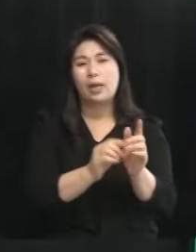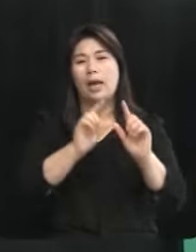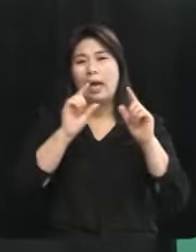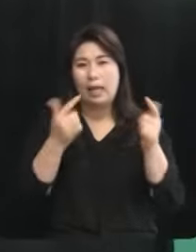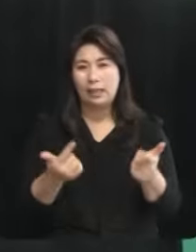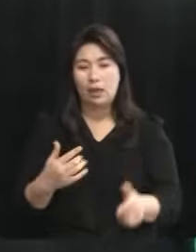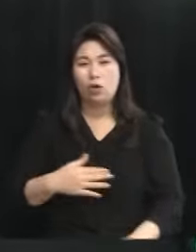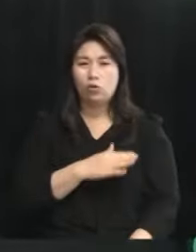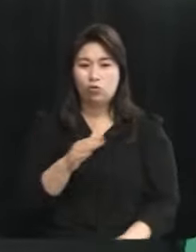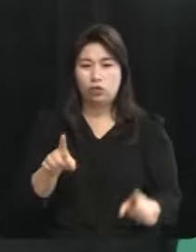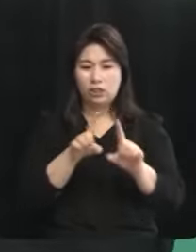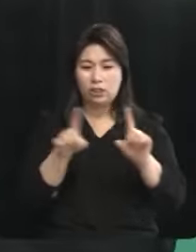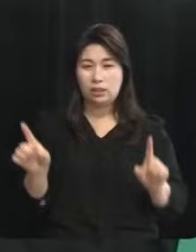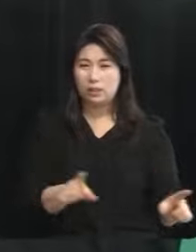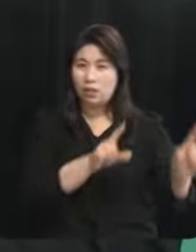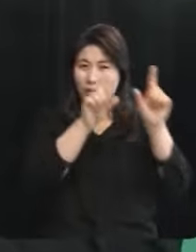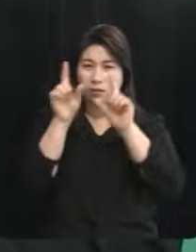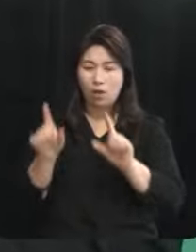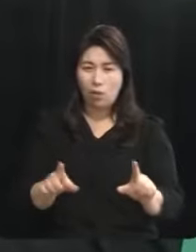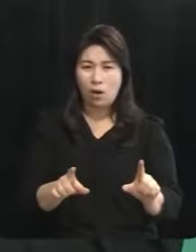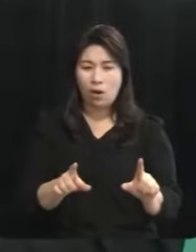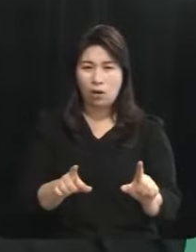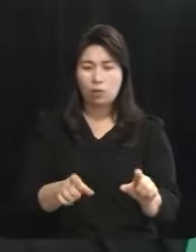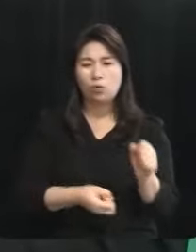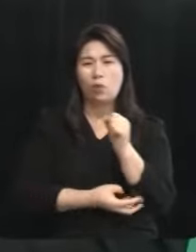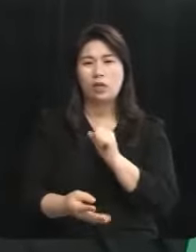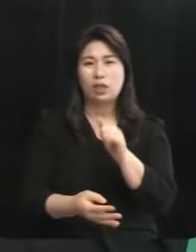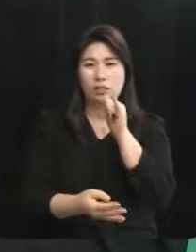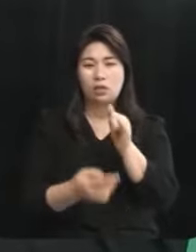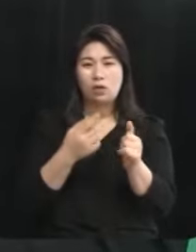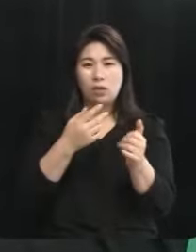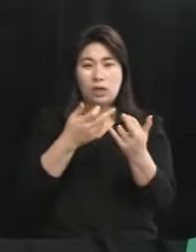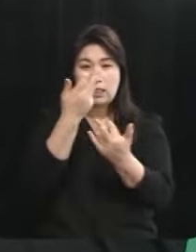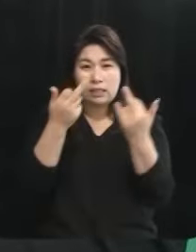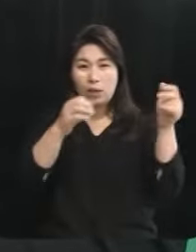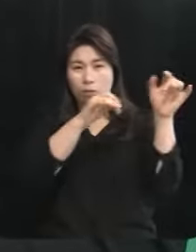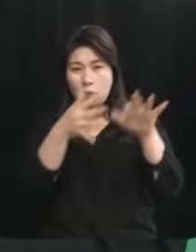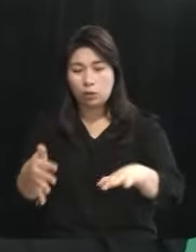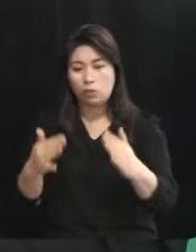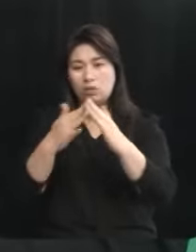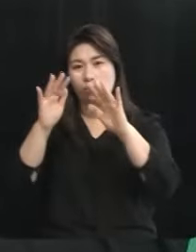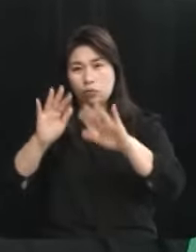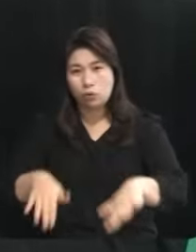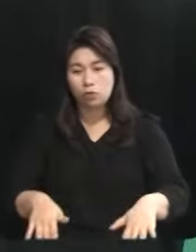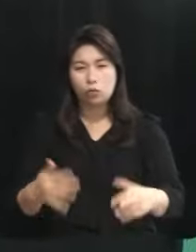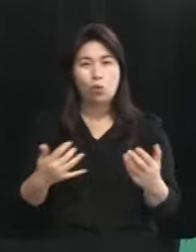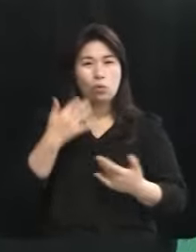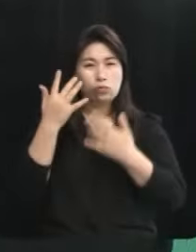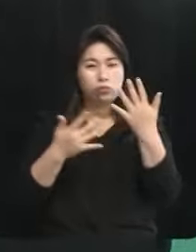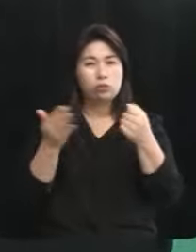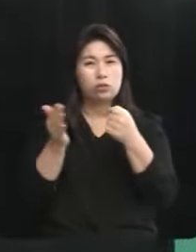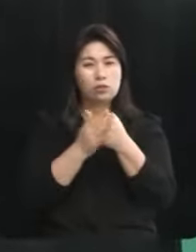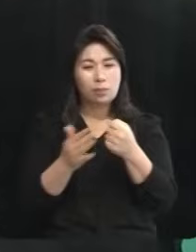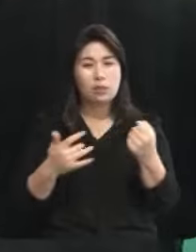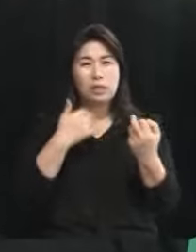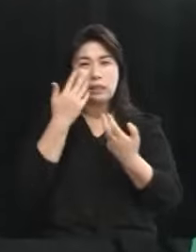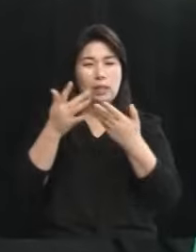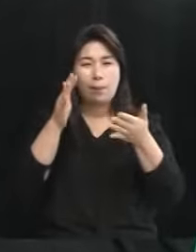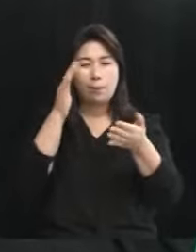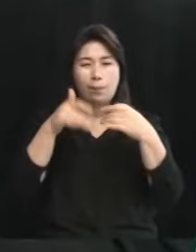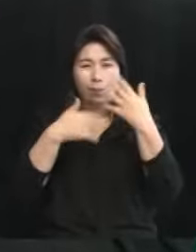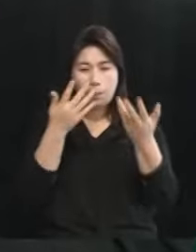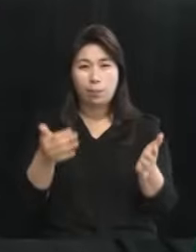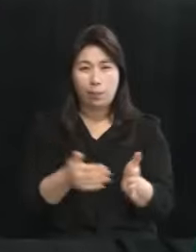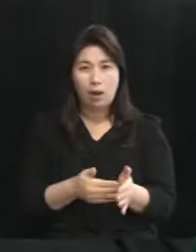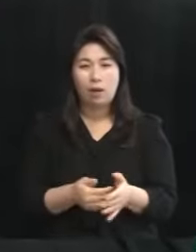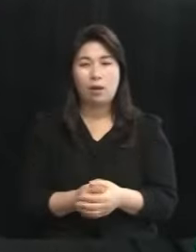우리의 일상을 위협하는 문제로 다가옵니다 산사태로 집이 무너지고 그리고 산불이 나서 산이 다 타가고 있고